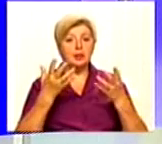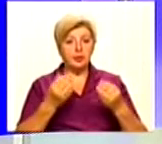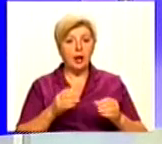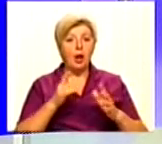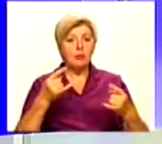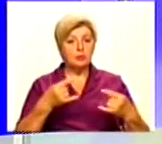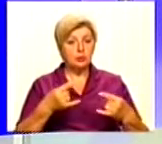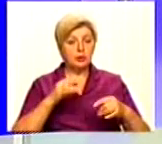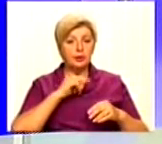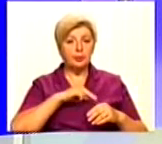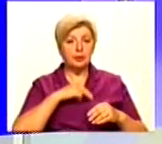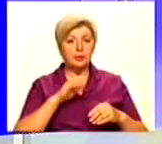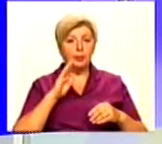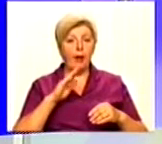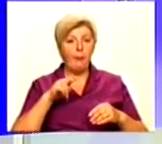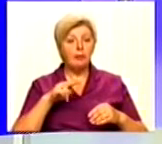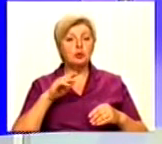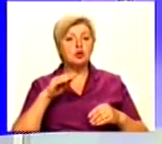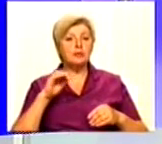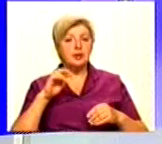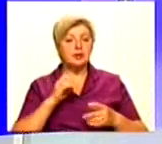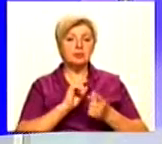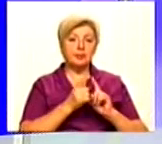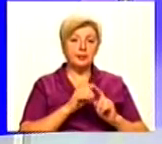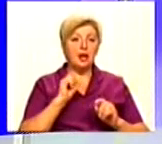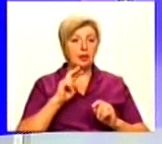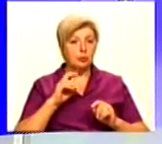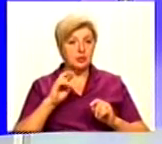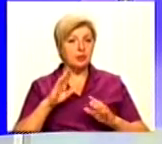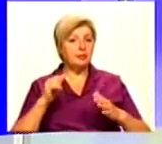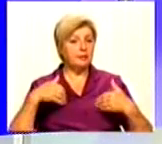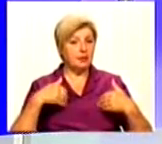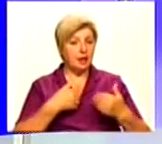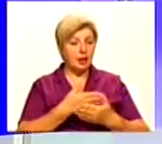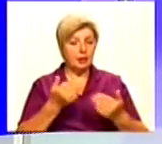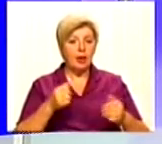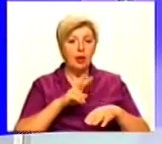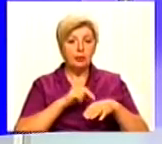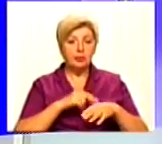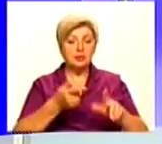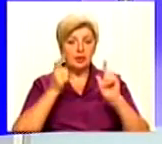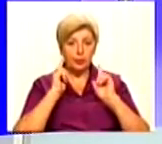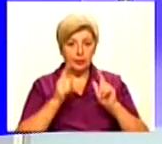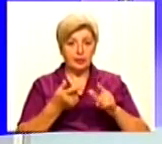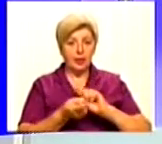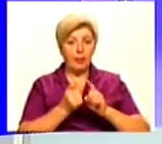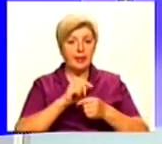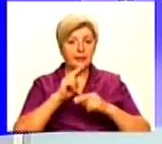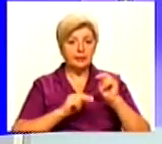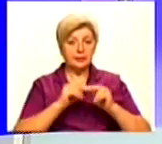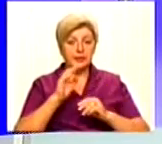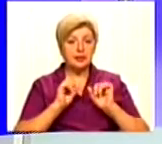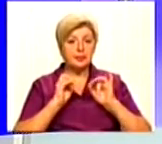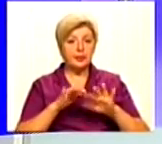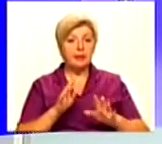вас працює Павло Живетєв, Сурдопереклад, Ганна Костікова. Вітаємо. Поліція погодилась перекваліфікувати справу